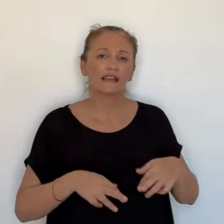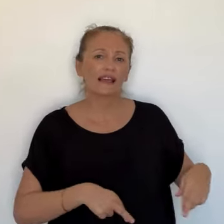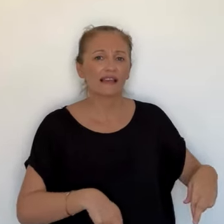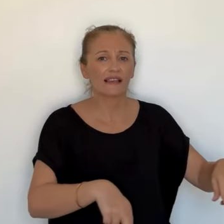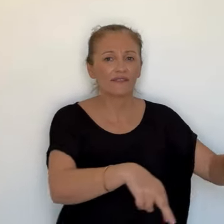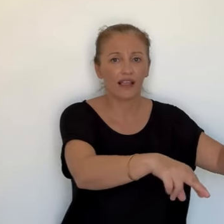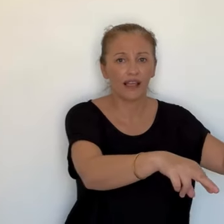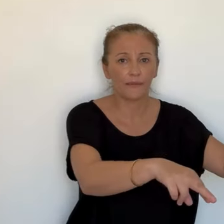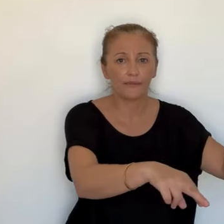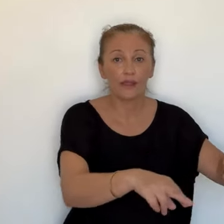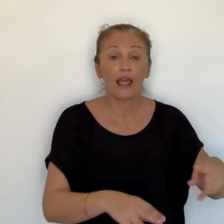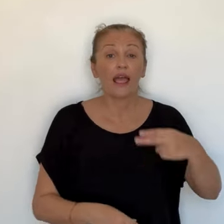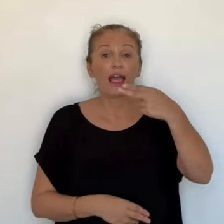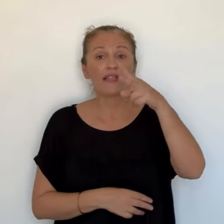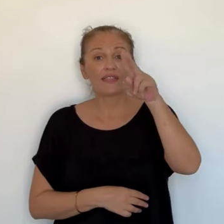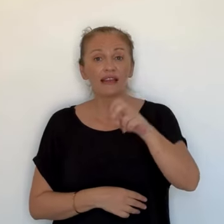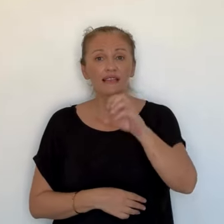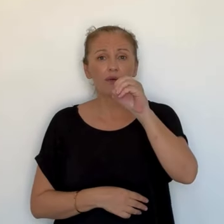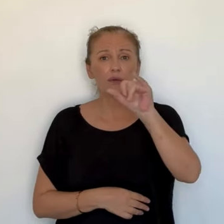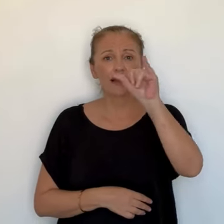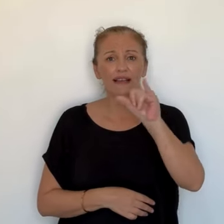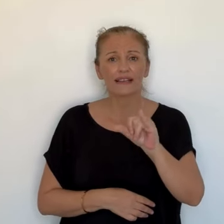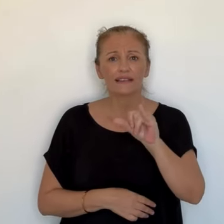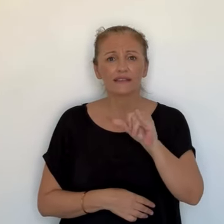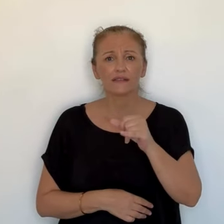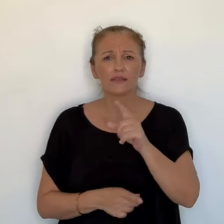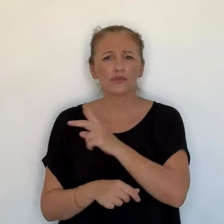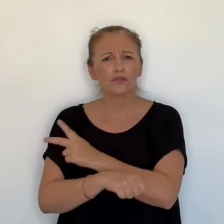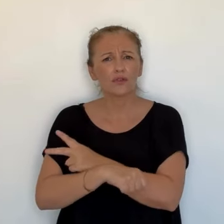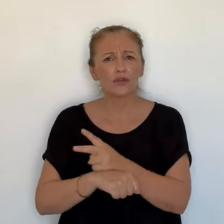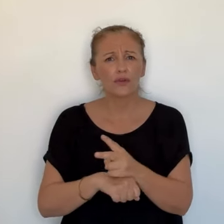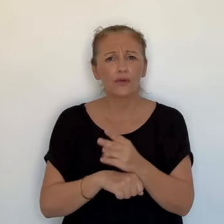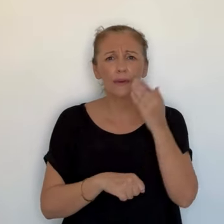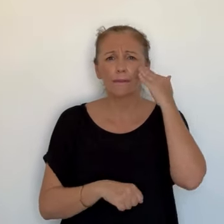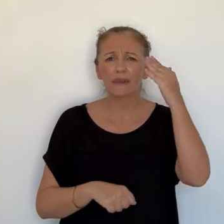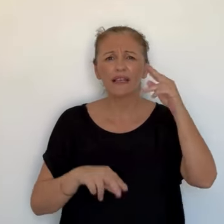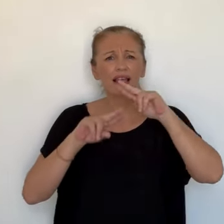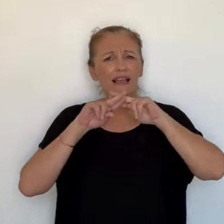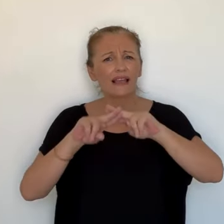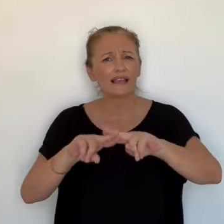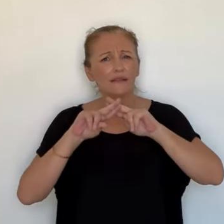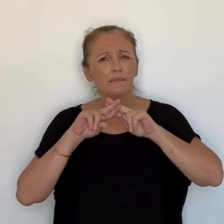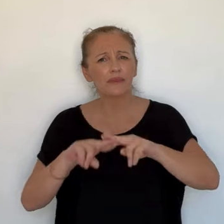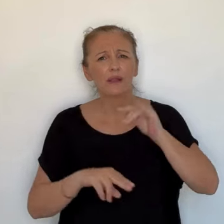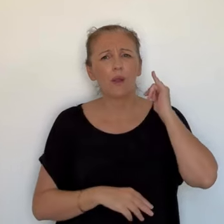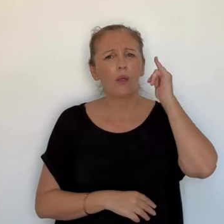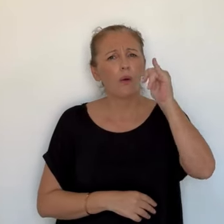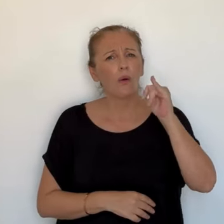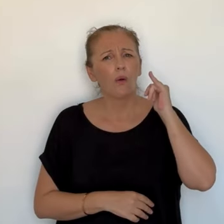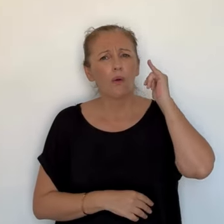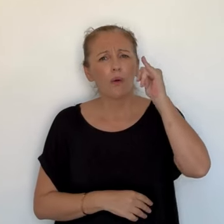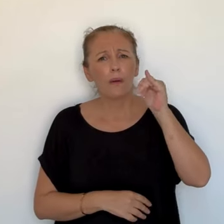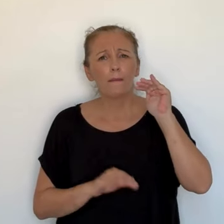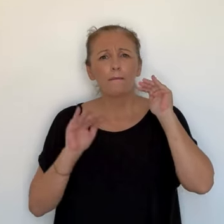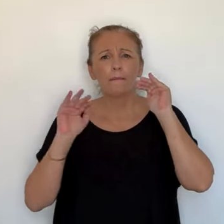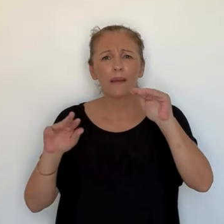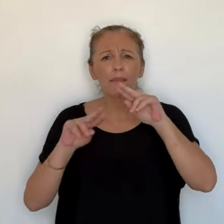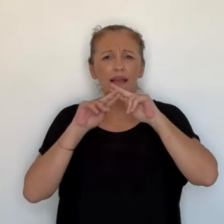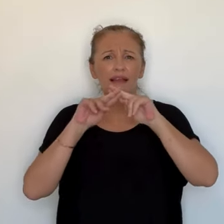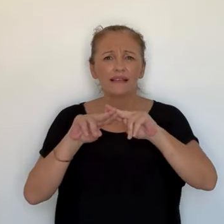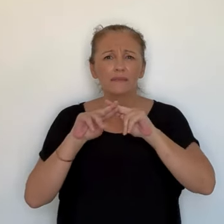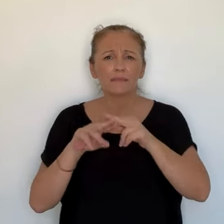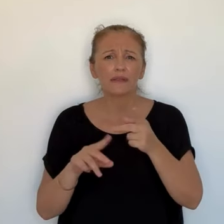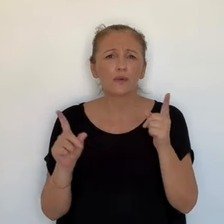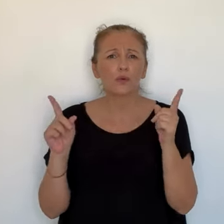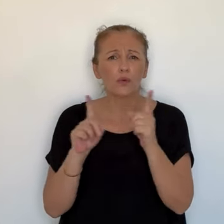Sur l'oxyde d'azote tout particulièrement, le risque est beaucoup sur l'exposition chronique et l'exposition long terme. Même si l'exposition